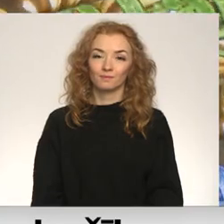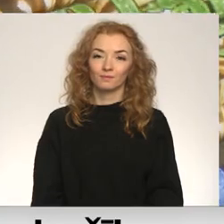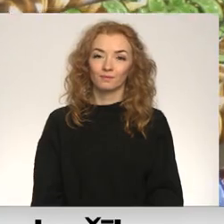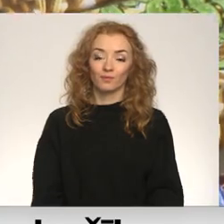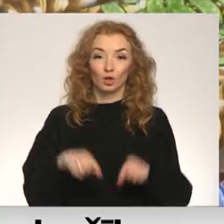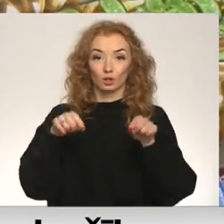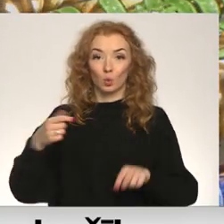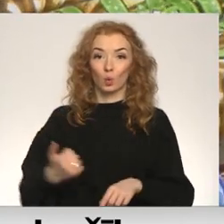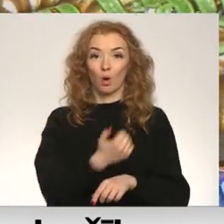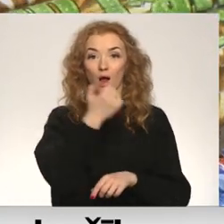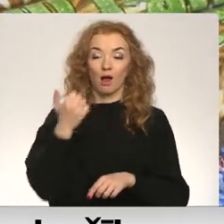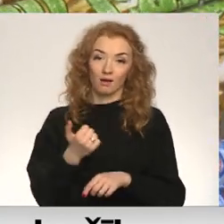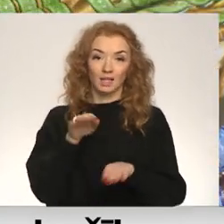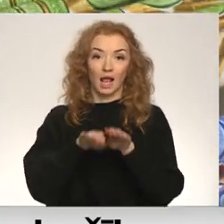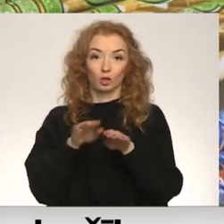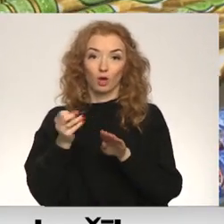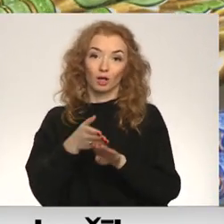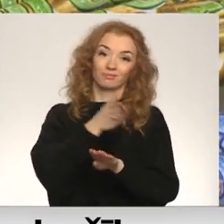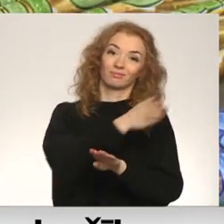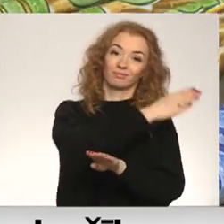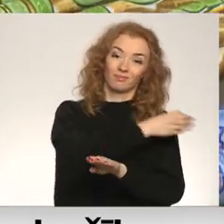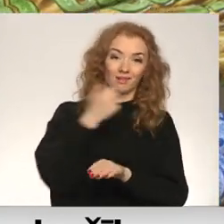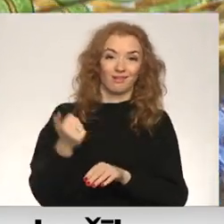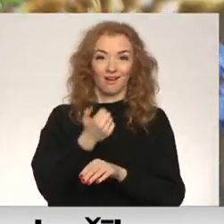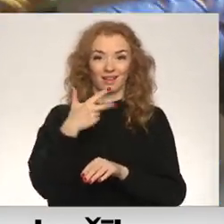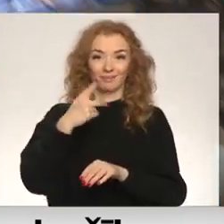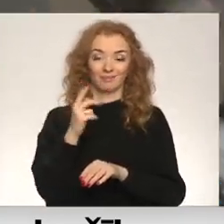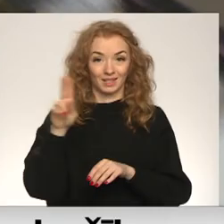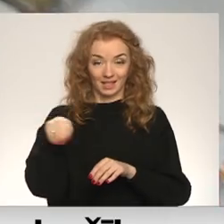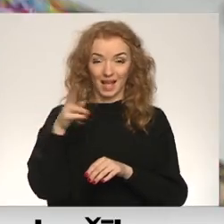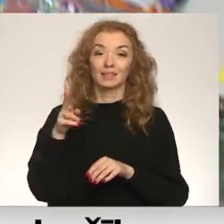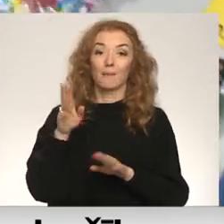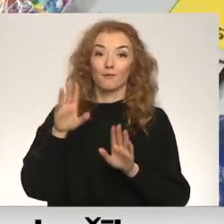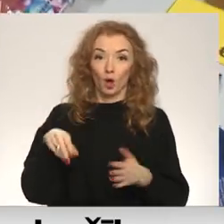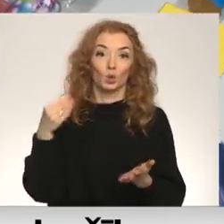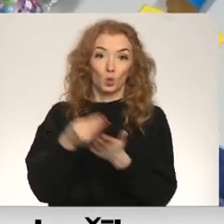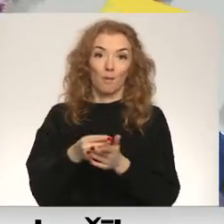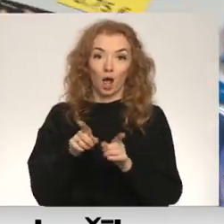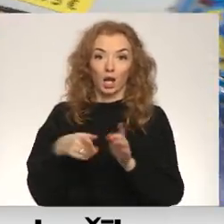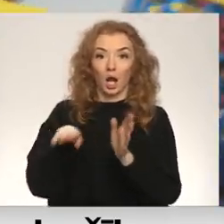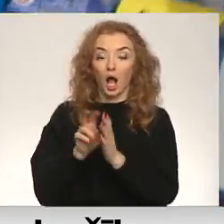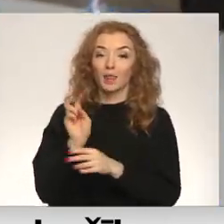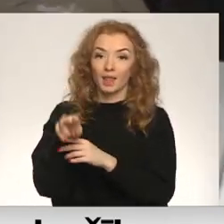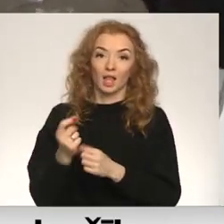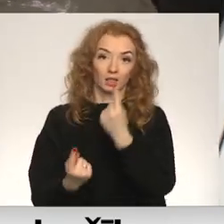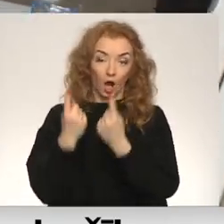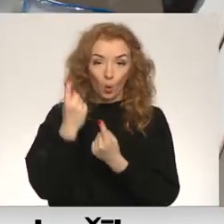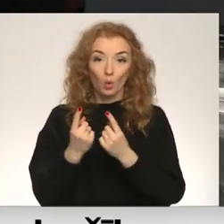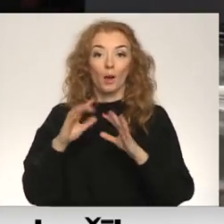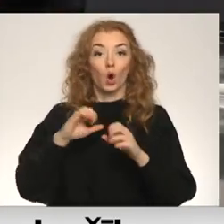Šogad atšķirībā no iepriekšējās gadumījas pirotehniku atļauts pirkt arī klātienē, un lai gan Covid